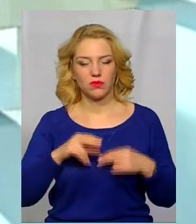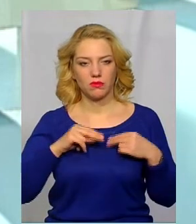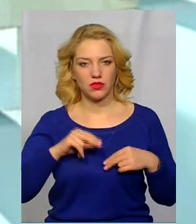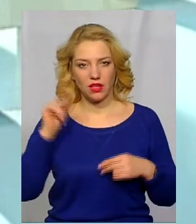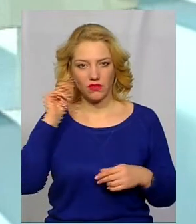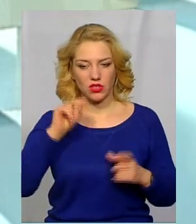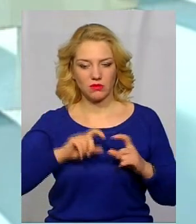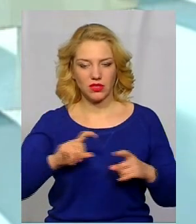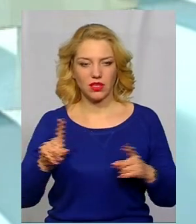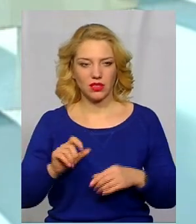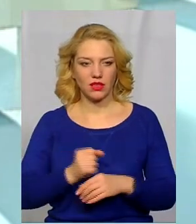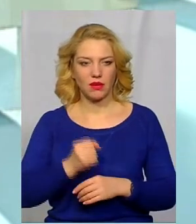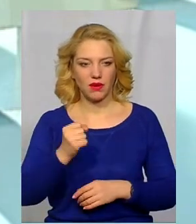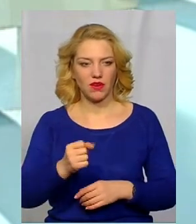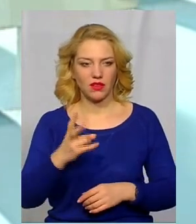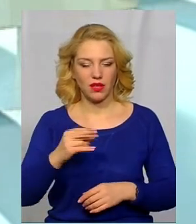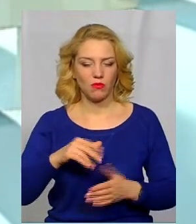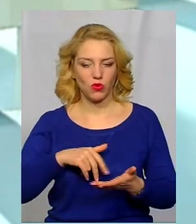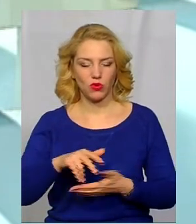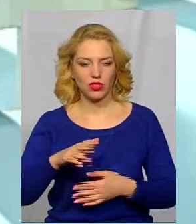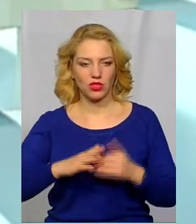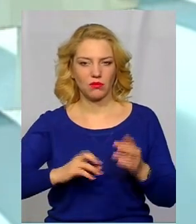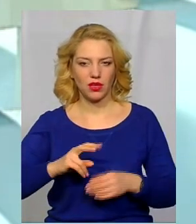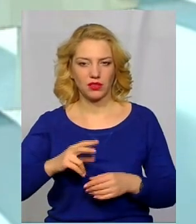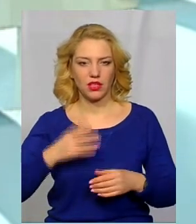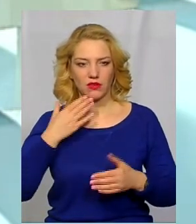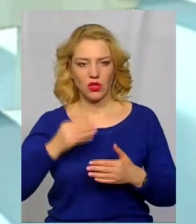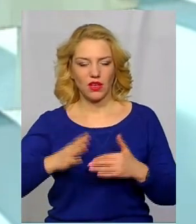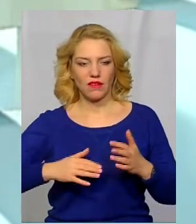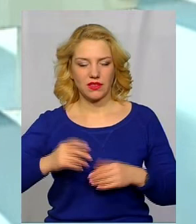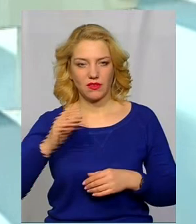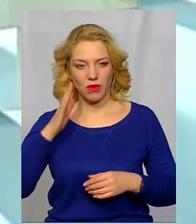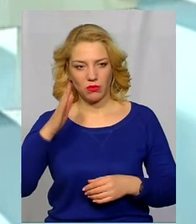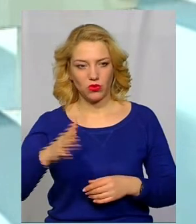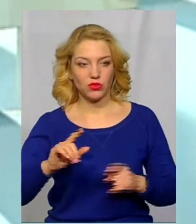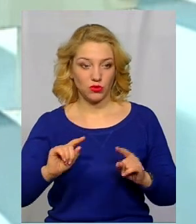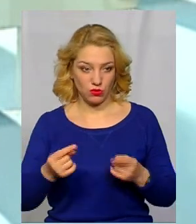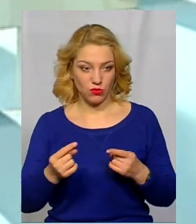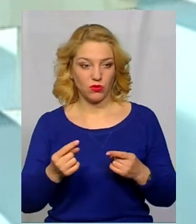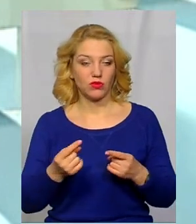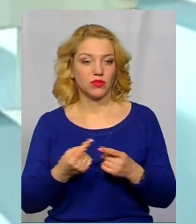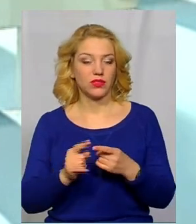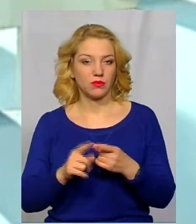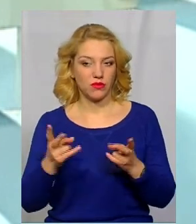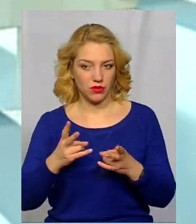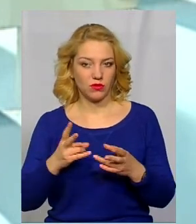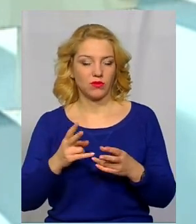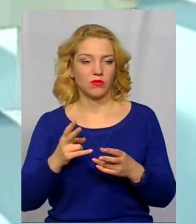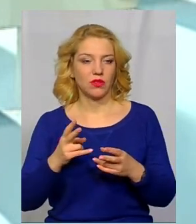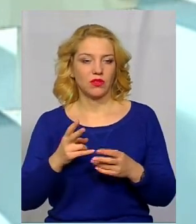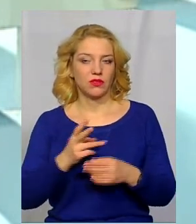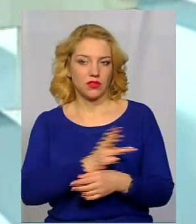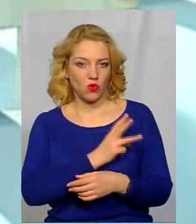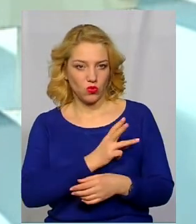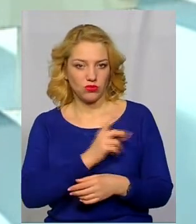навчальними закладами, які направляють на проходження практики своїх фахівців майбутніх. Тому, звичайно, це має відбуватися, ми маємо